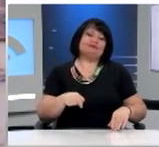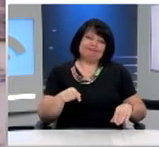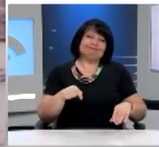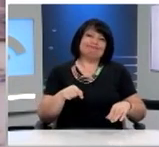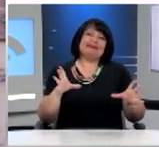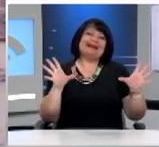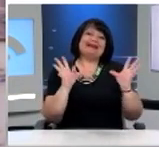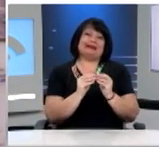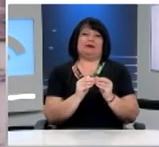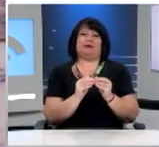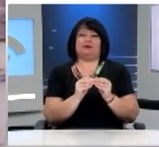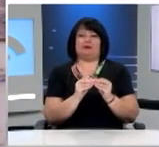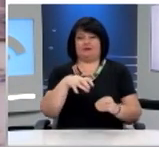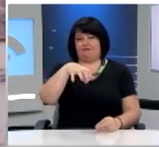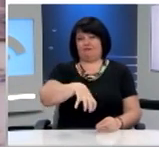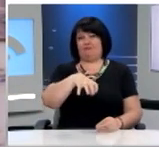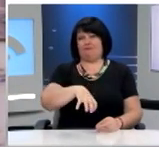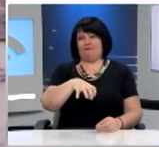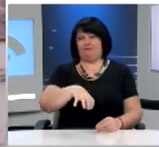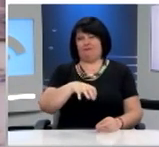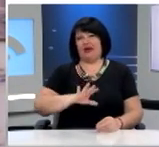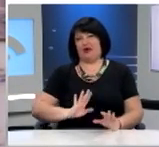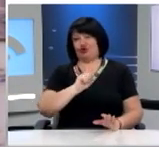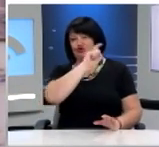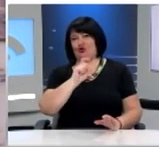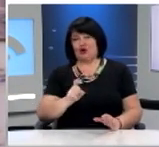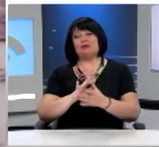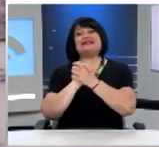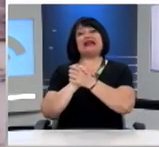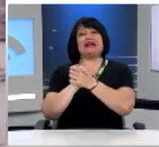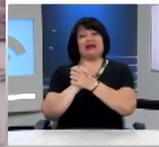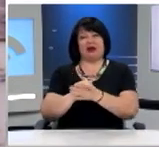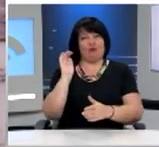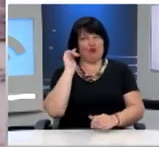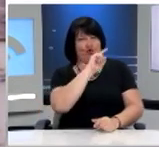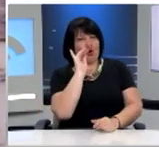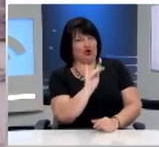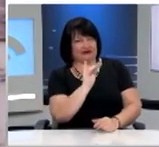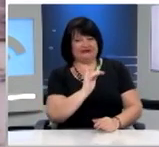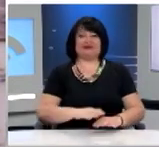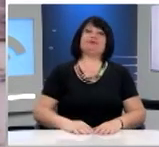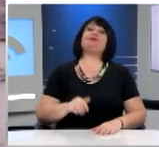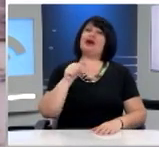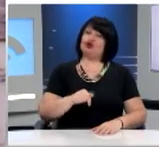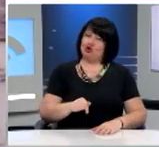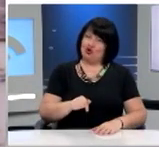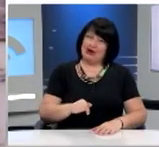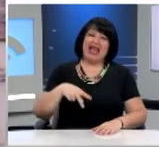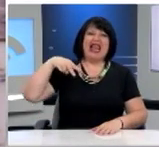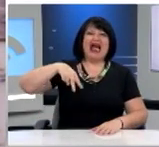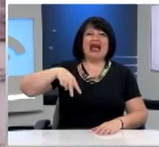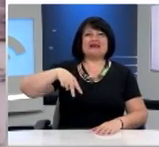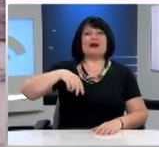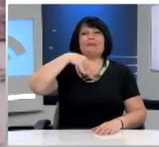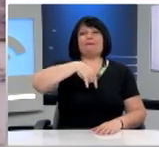ερώτημα το ρητορικό που έπρεπε να λεχθεί και σας συγχαίρω γι' αυτό. Το λόγο έχει ο έφηβος βουλευτής Λάρισσας